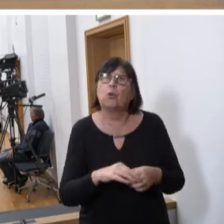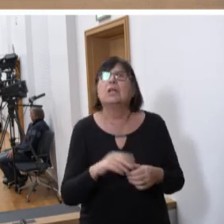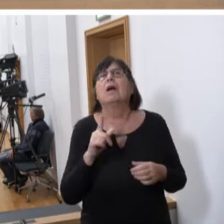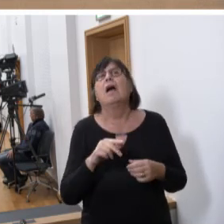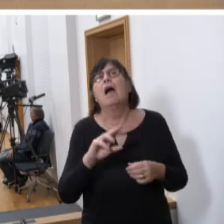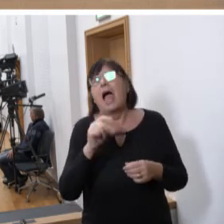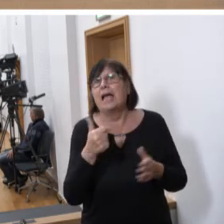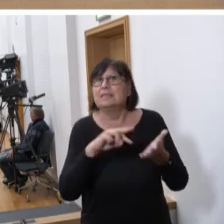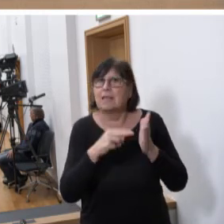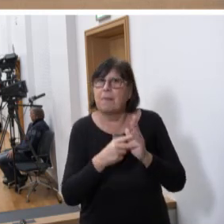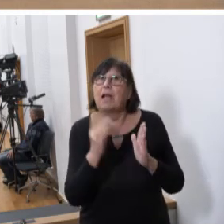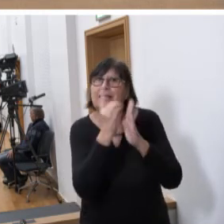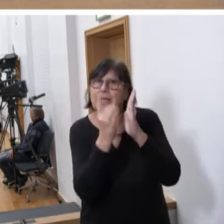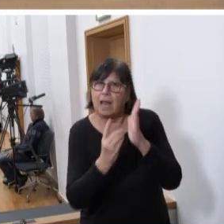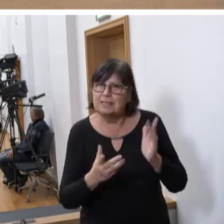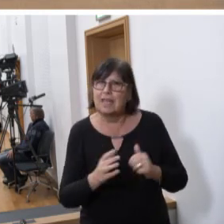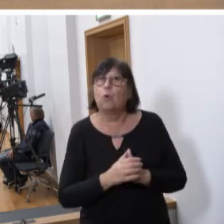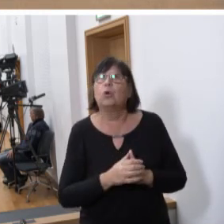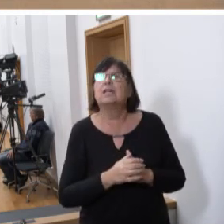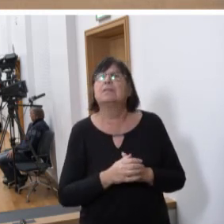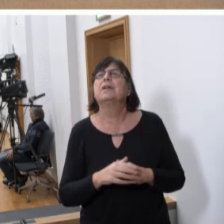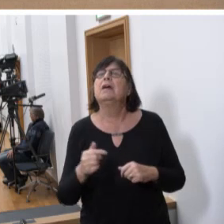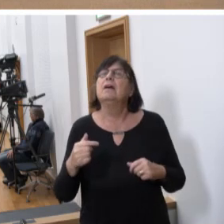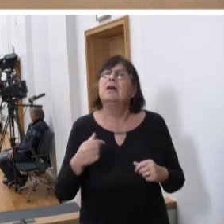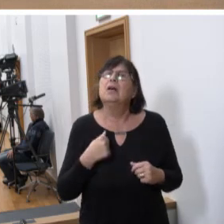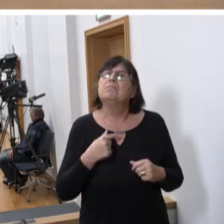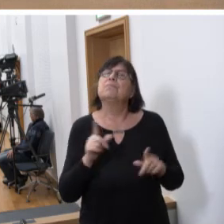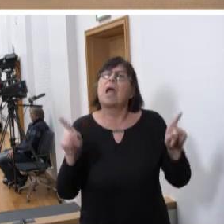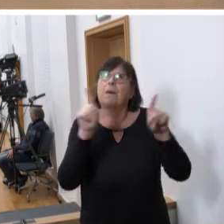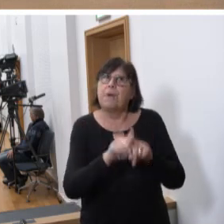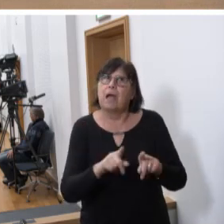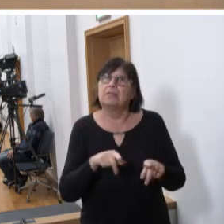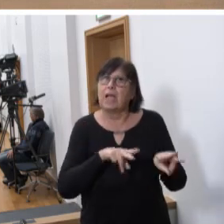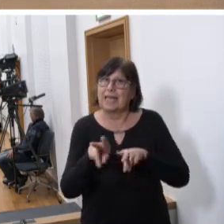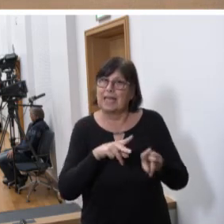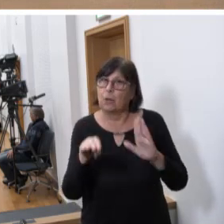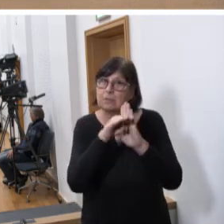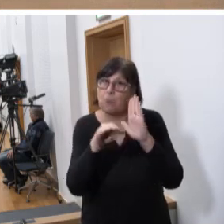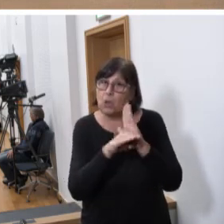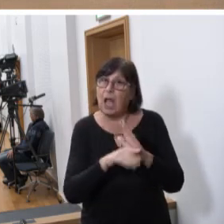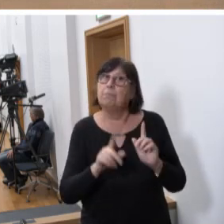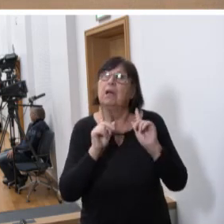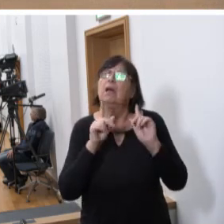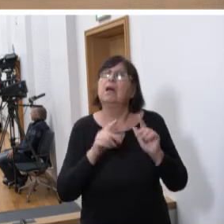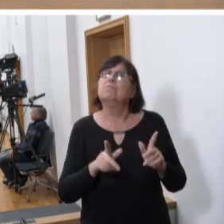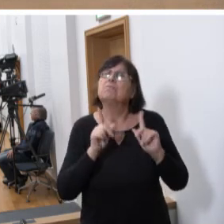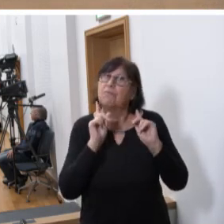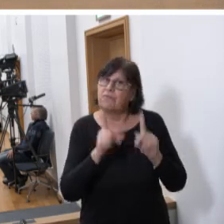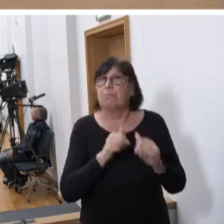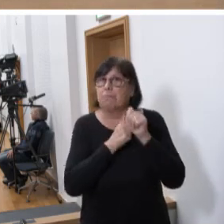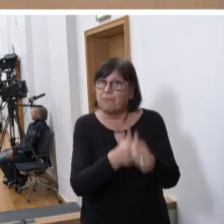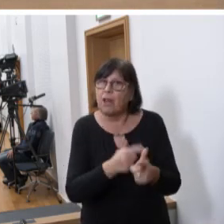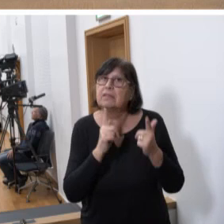Digitalisierung spricht eben Bände. Der Fahrplan unseres Regierungsprogramms, der wird somit eingehalten und wichtige